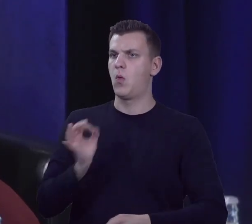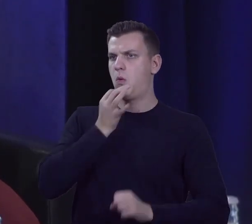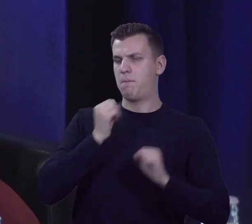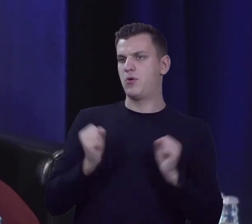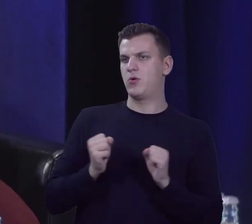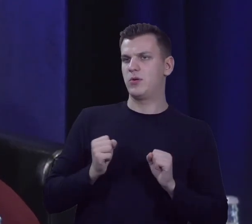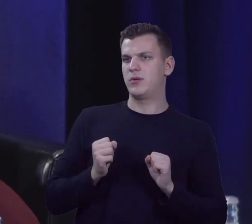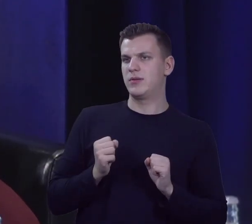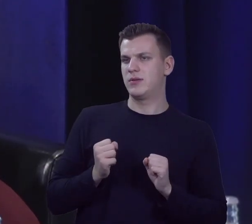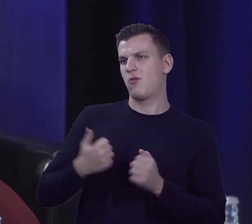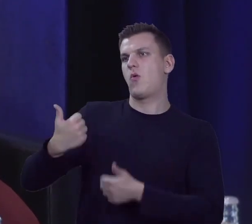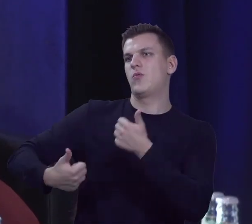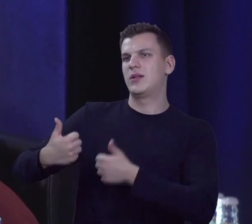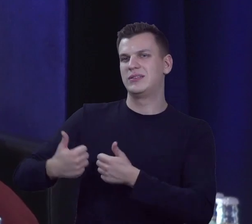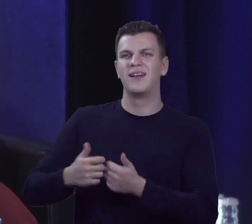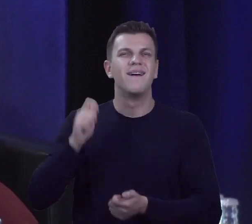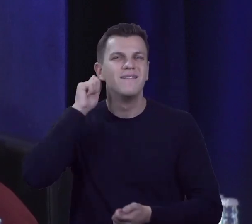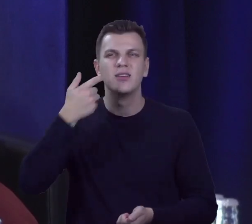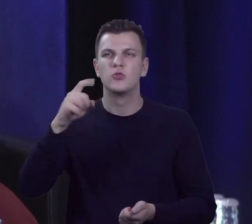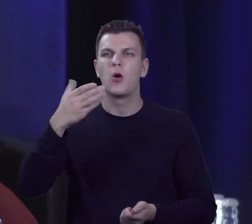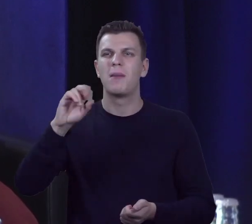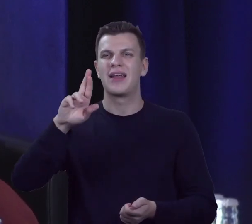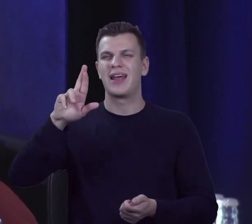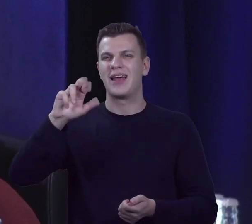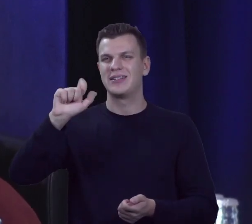Pani burmistrz Marzena Domaracka, burmistrz Szwiatowa.